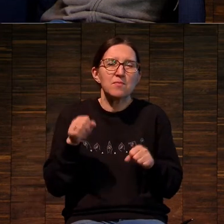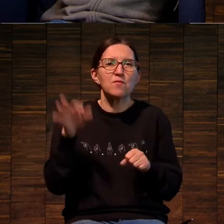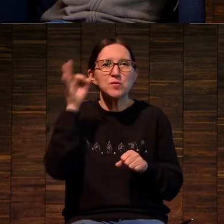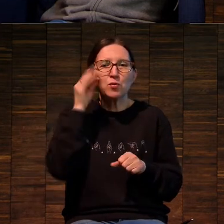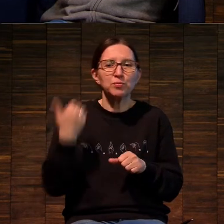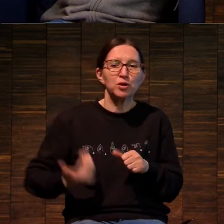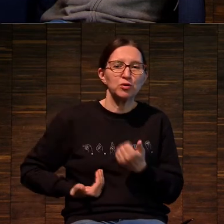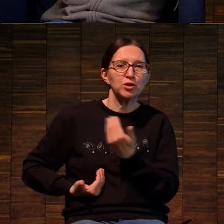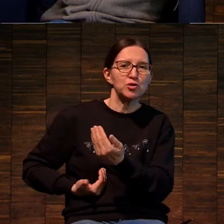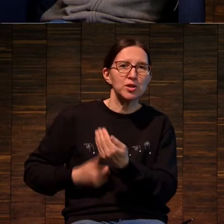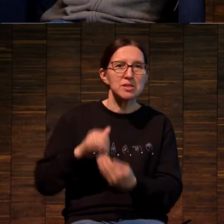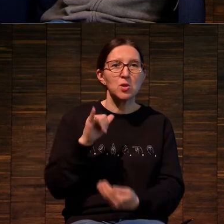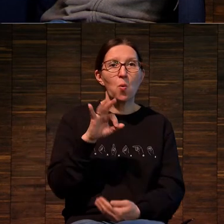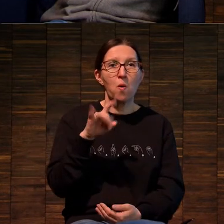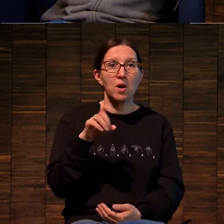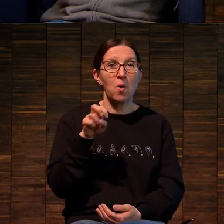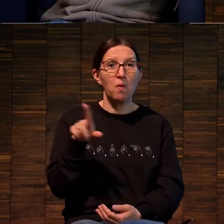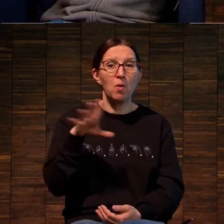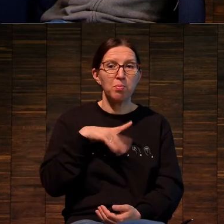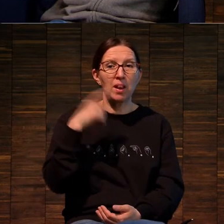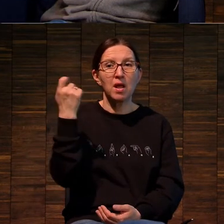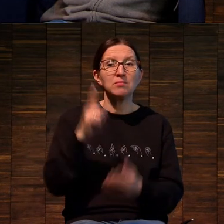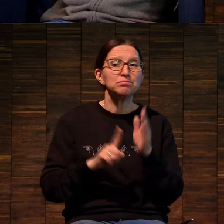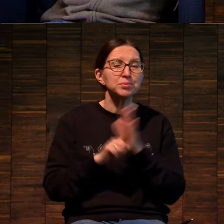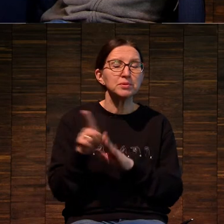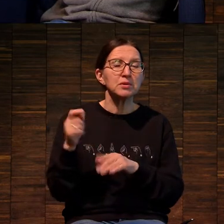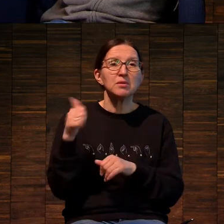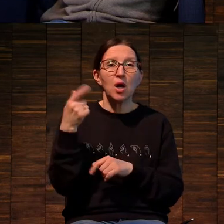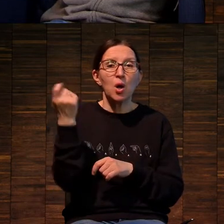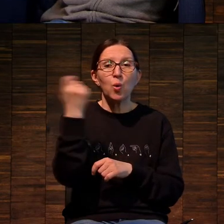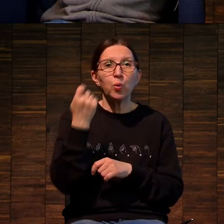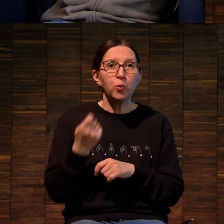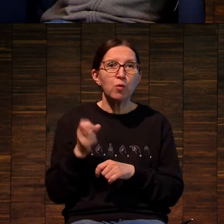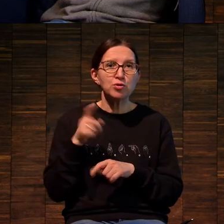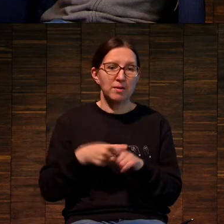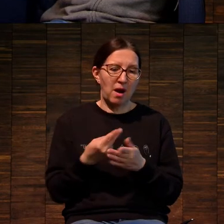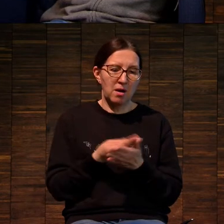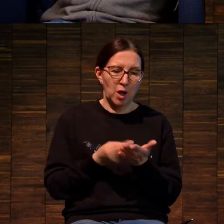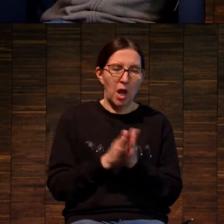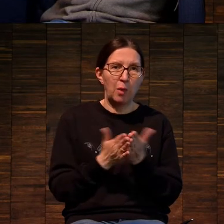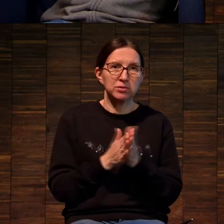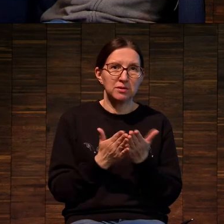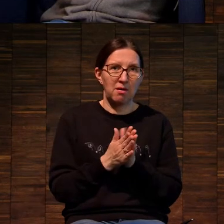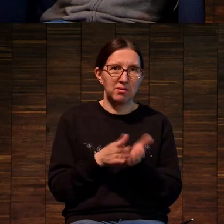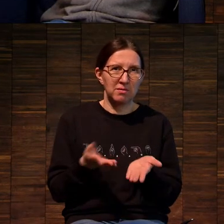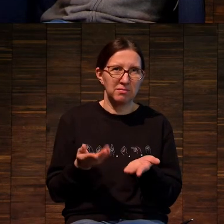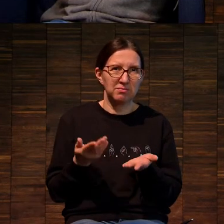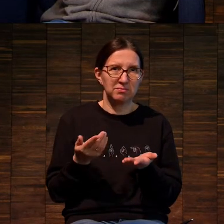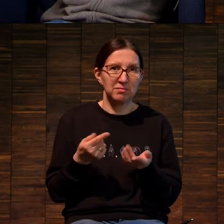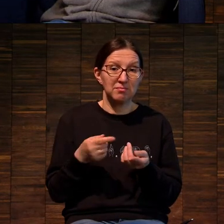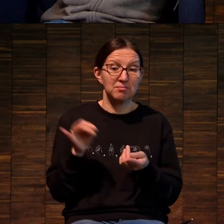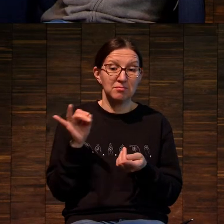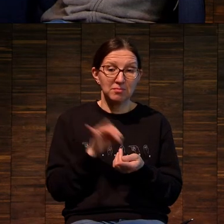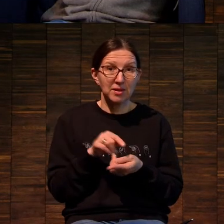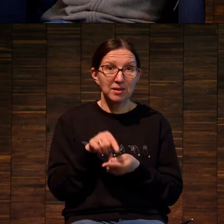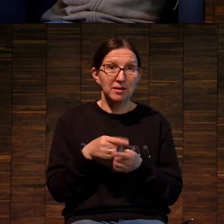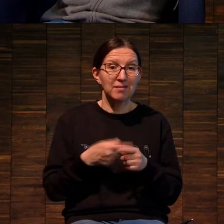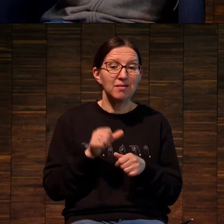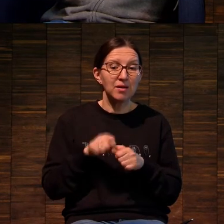биографию Ворхола, он же был художником-иллюстратором, то есть он работал в иллюстрации, в коммерческой иллюстрации в первую очередь. И